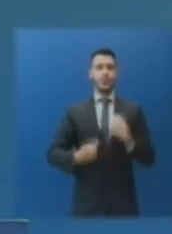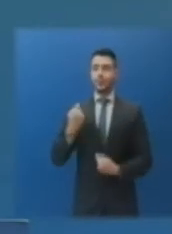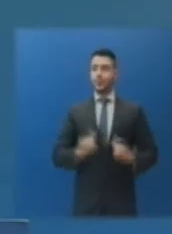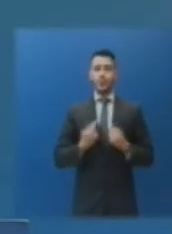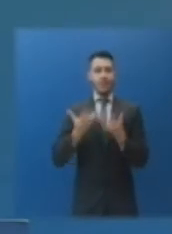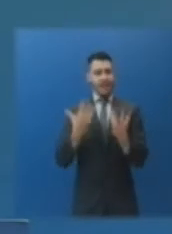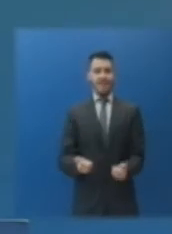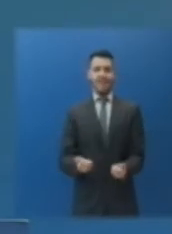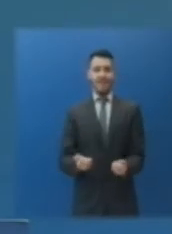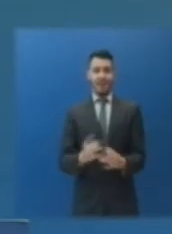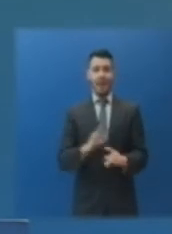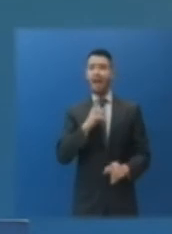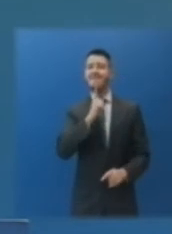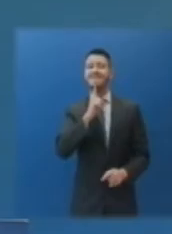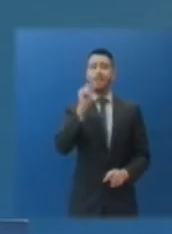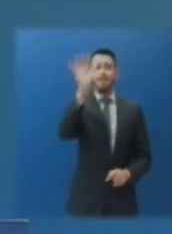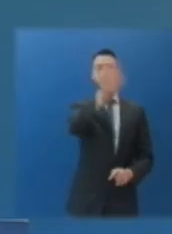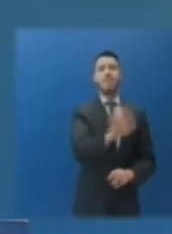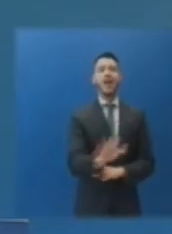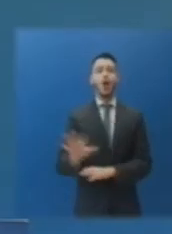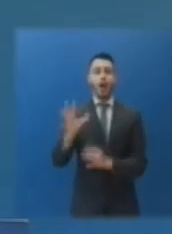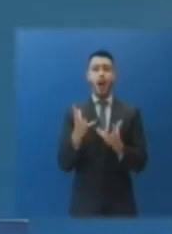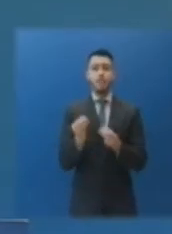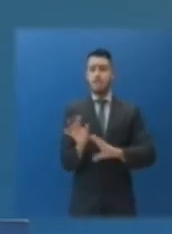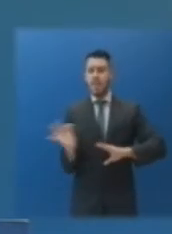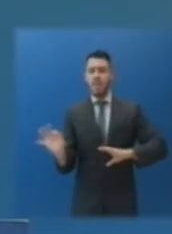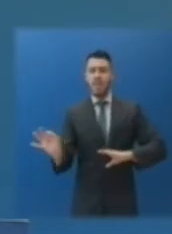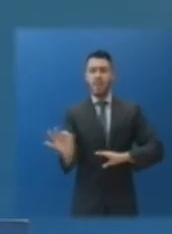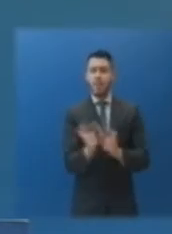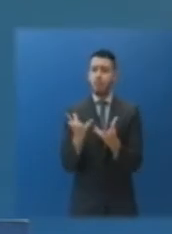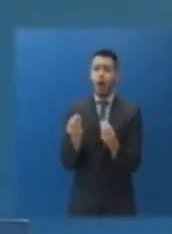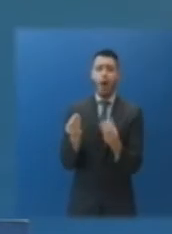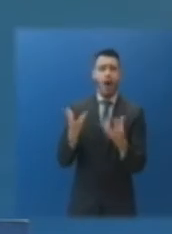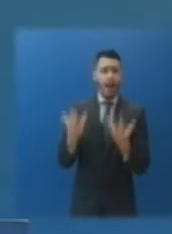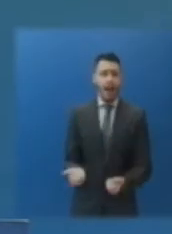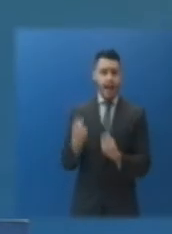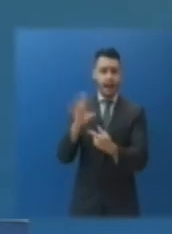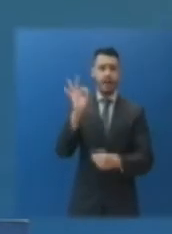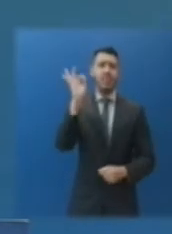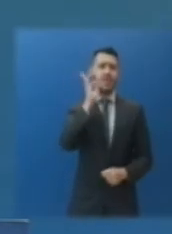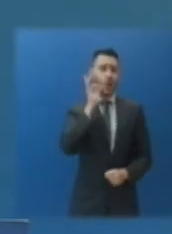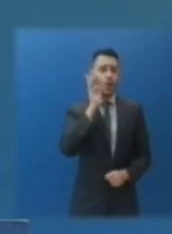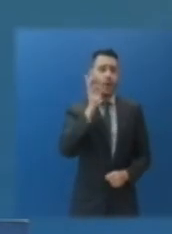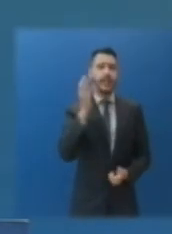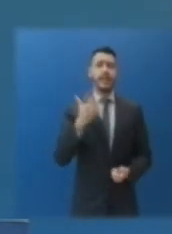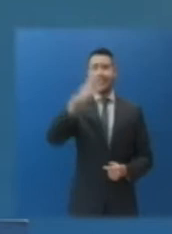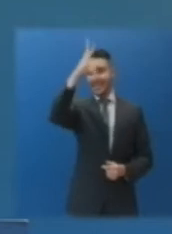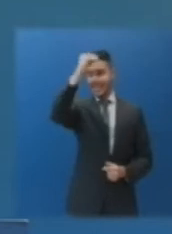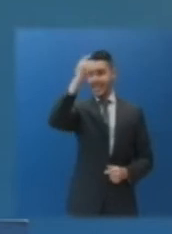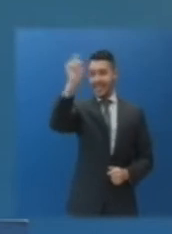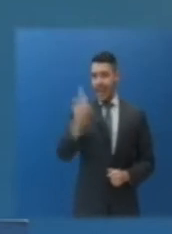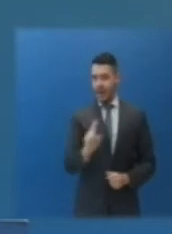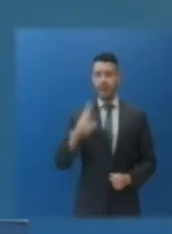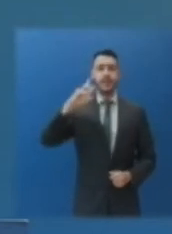Τέτοιες περιοχές που εμφανίζουν πολύ υψηλά κρούσματα σε σχέση με τον πληθυσμό τους είναι η Θεσσαλονίκη, η Σέρες,